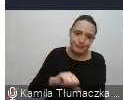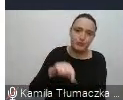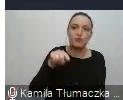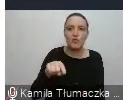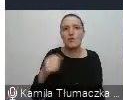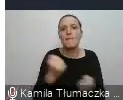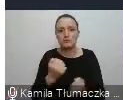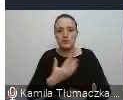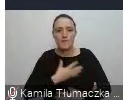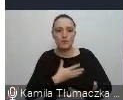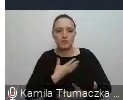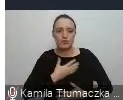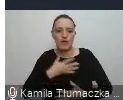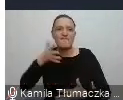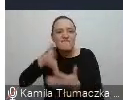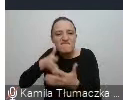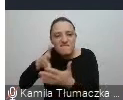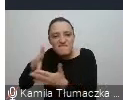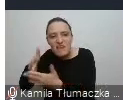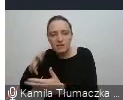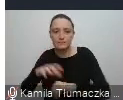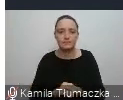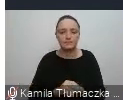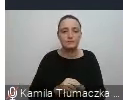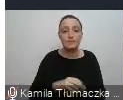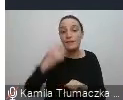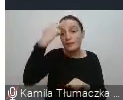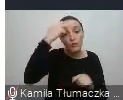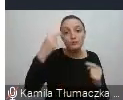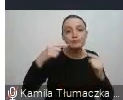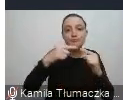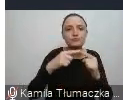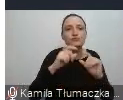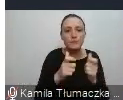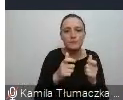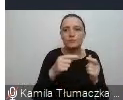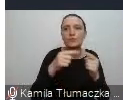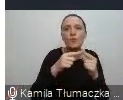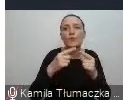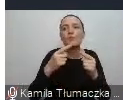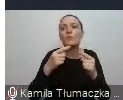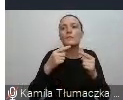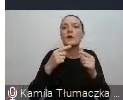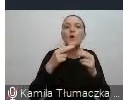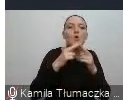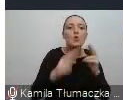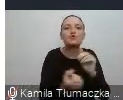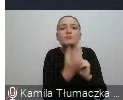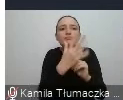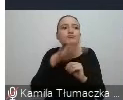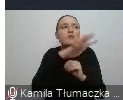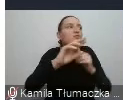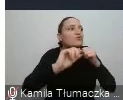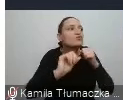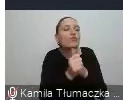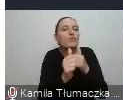zabarwiony wartościująco. I czego one dotyczą? Najczęściej dotyczą genezy różnych zjawisk. My sobie